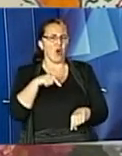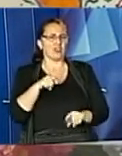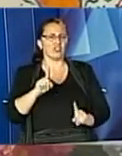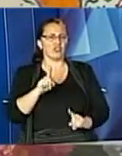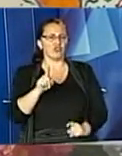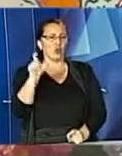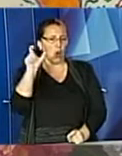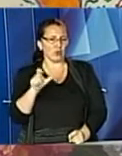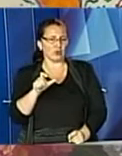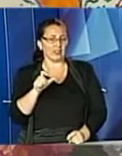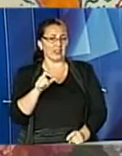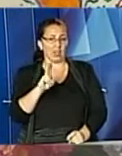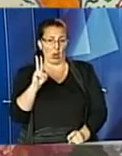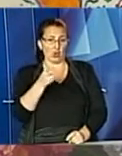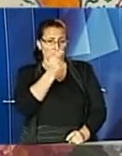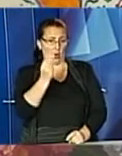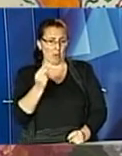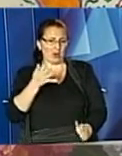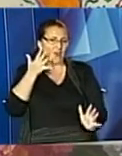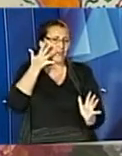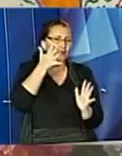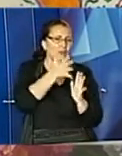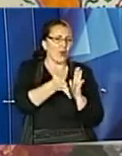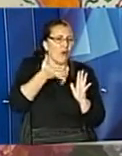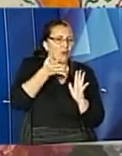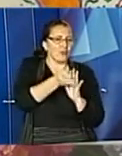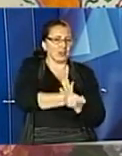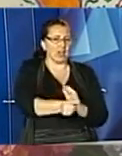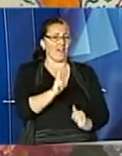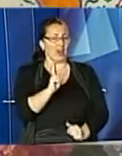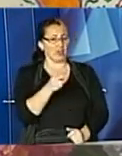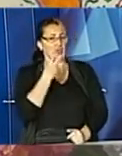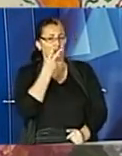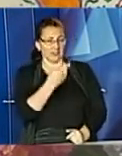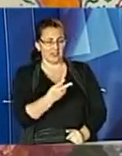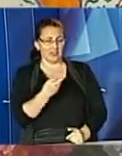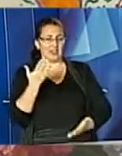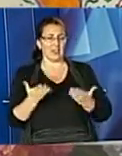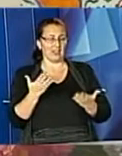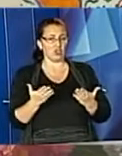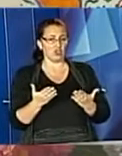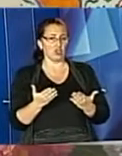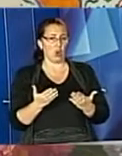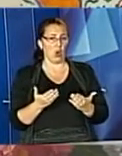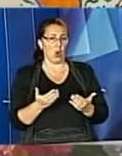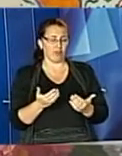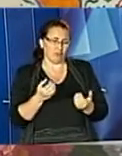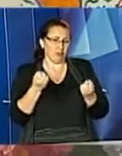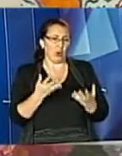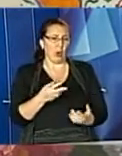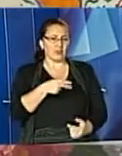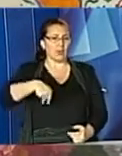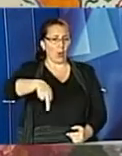коли малює. І потім ті люди, які спостерігають ці картини, навіть якщо вони біля них ходять,